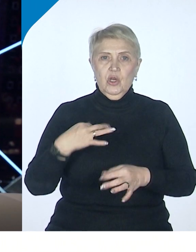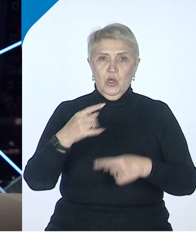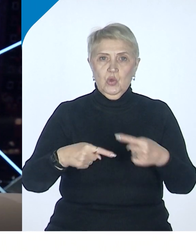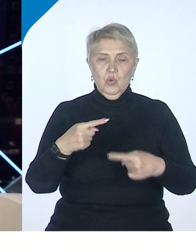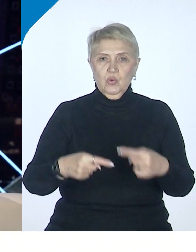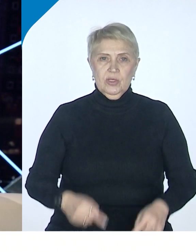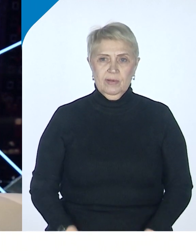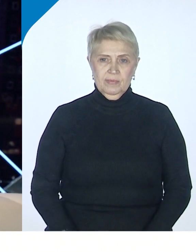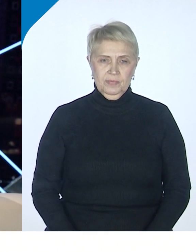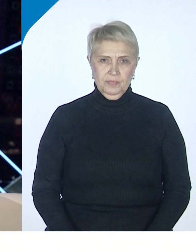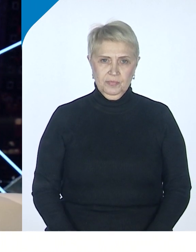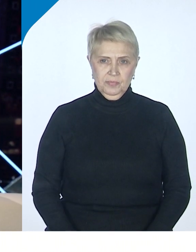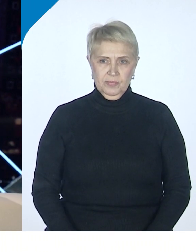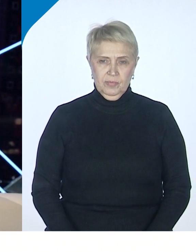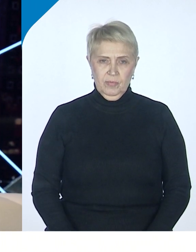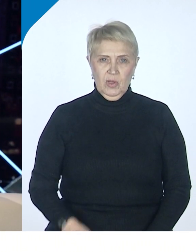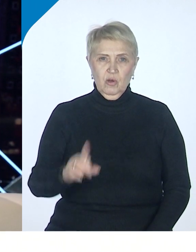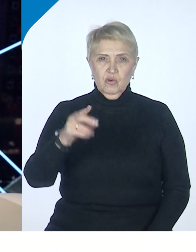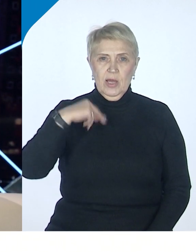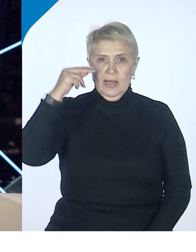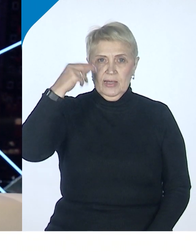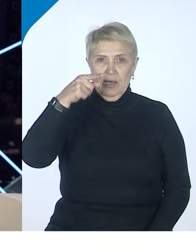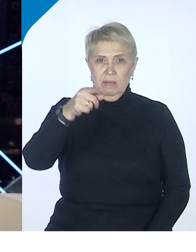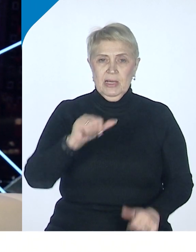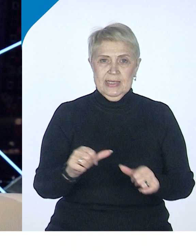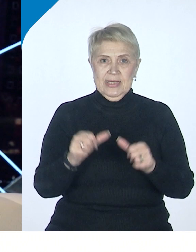Ну, то, что Китай им создал